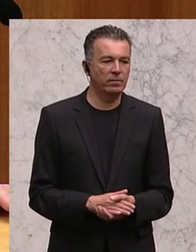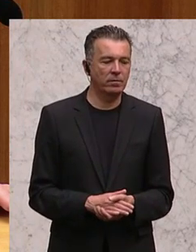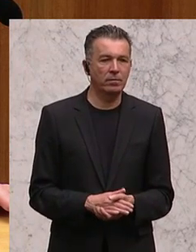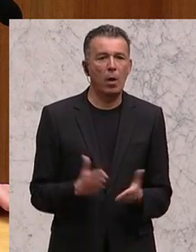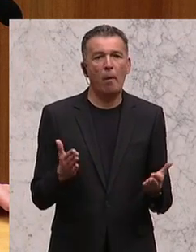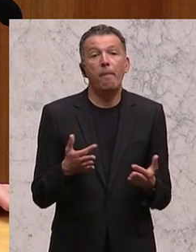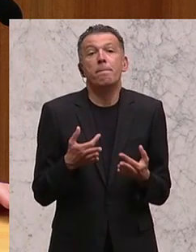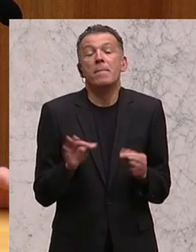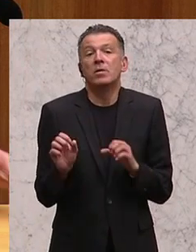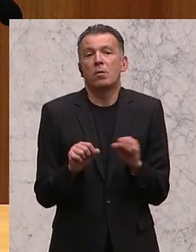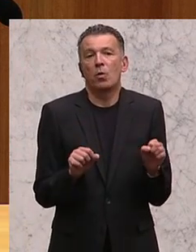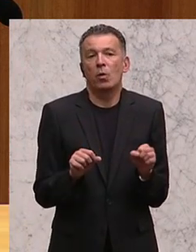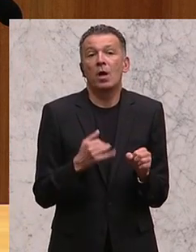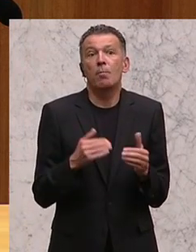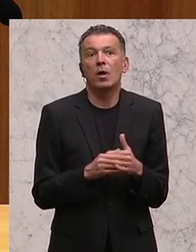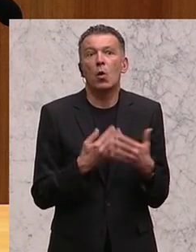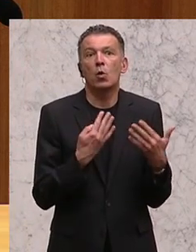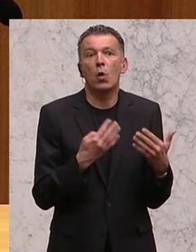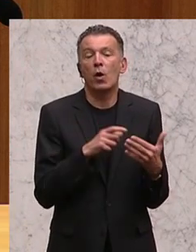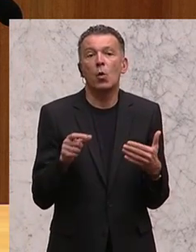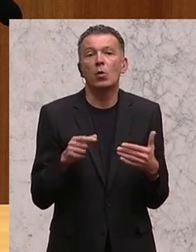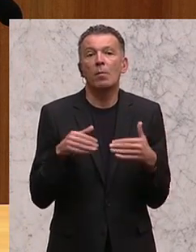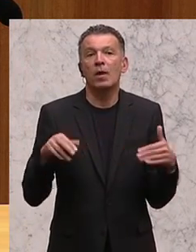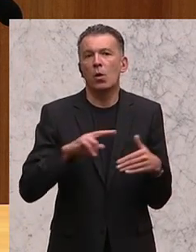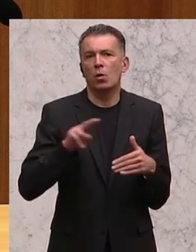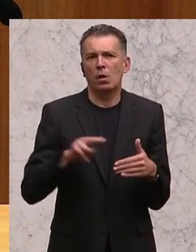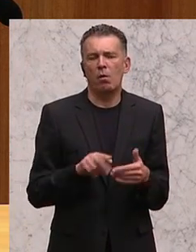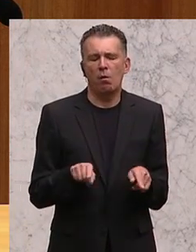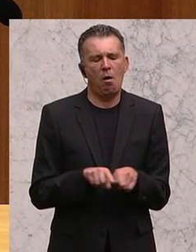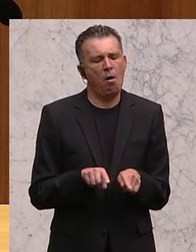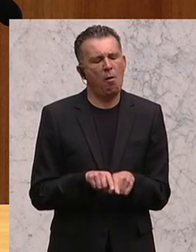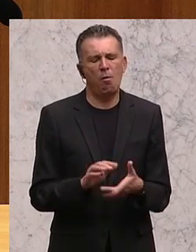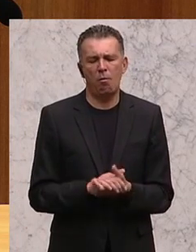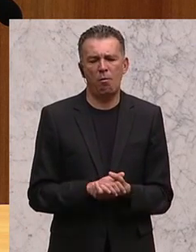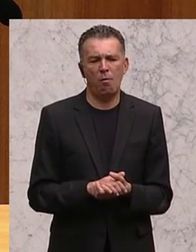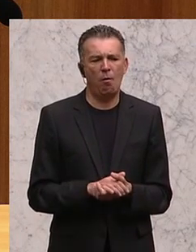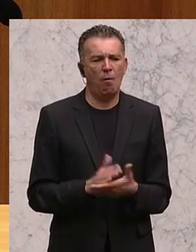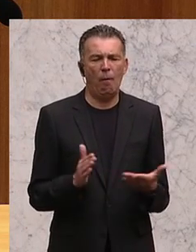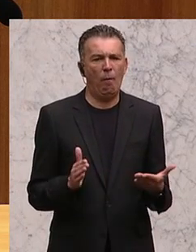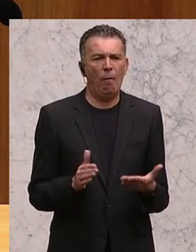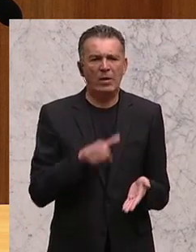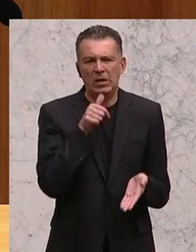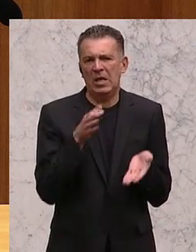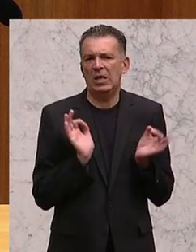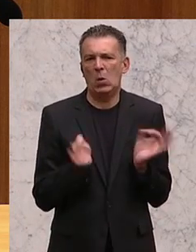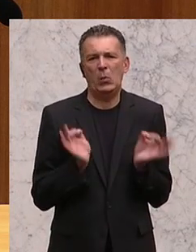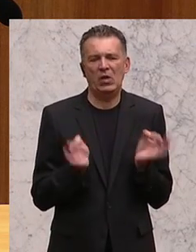900 Millionen Euro für Österreich fällig und auch das ist wirklich eine sehr suboptimale